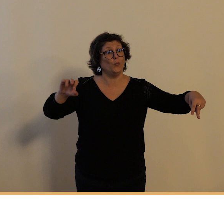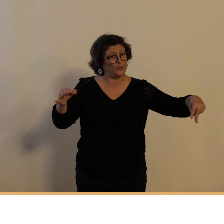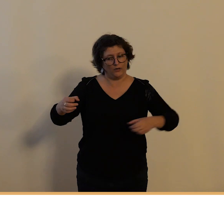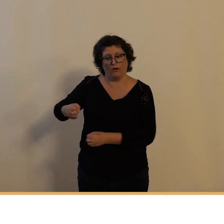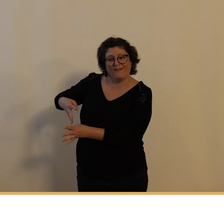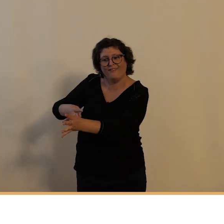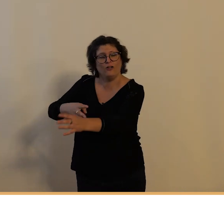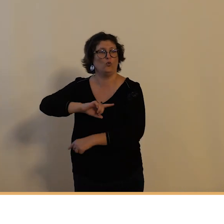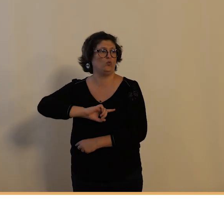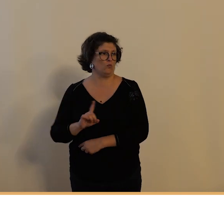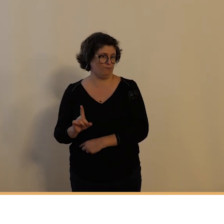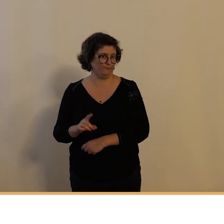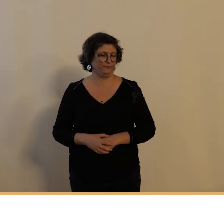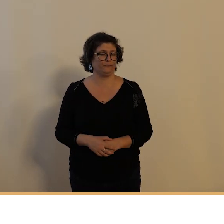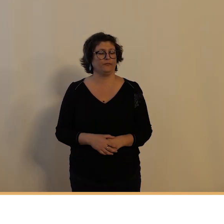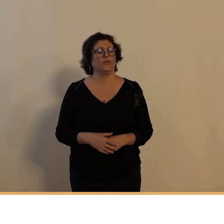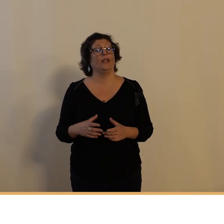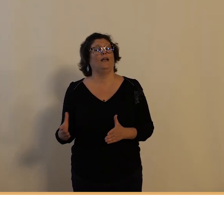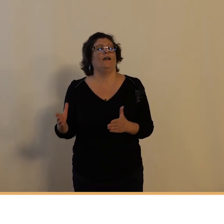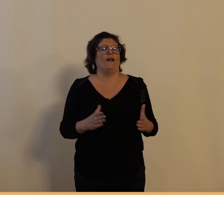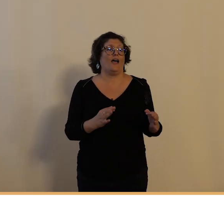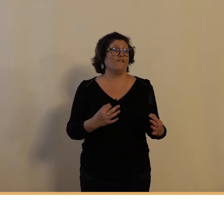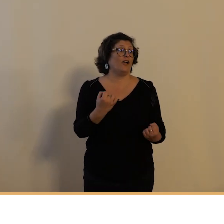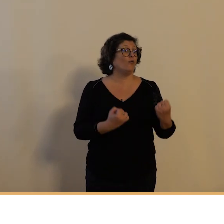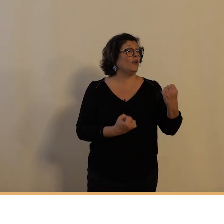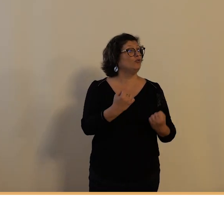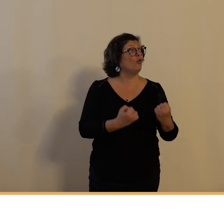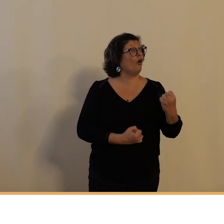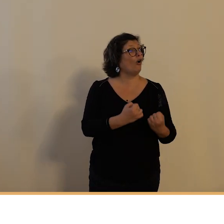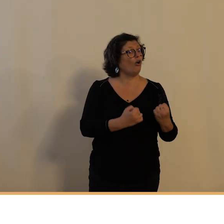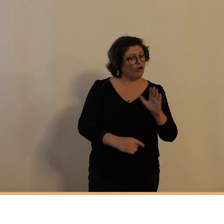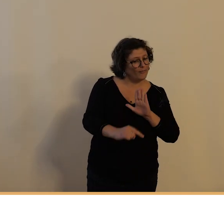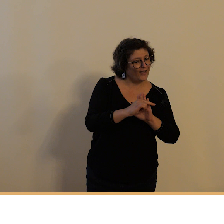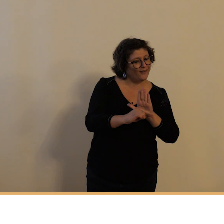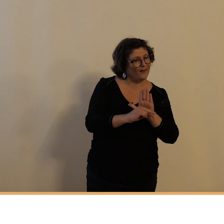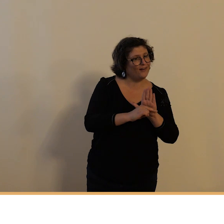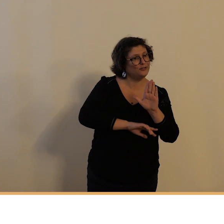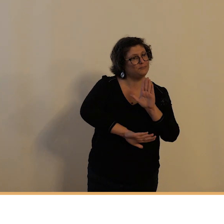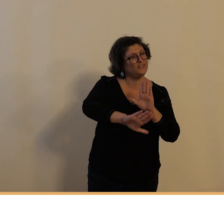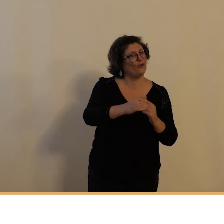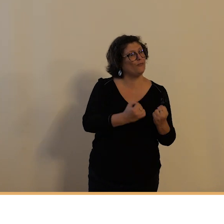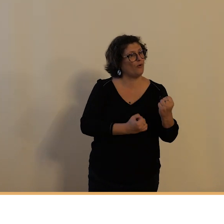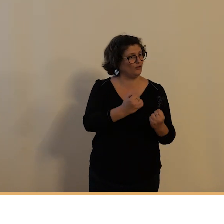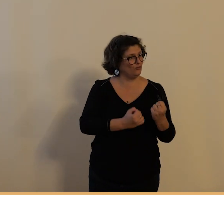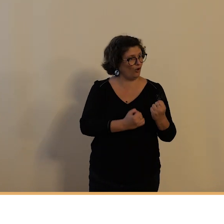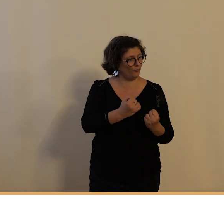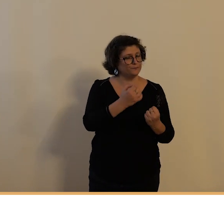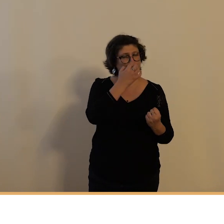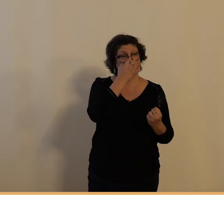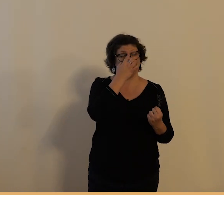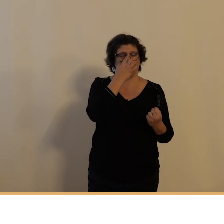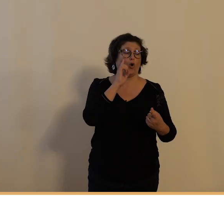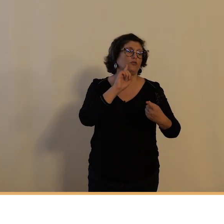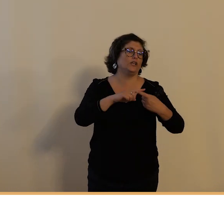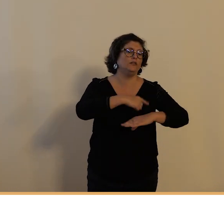à la circulation automobile le premier règlement est dicté par la municipalité qui contrôle c'est surtout pour contrôler la